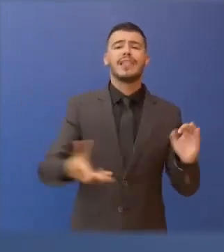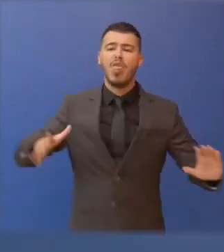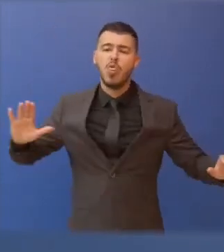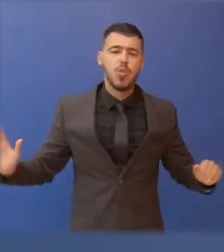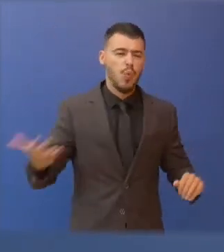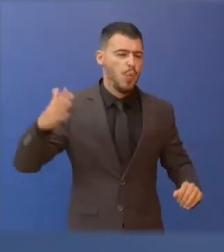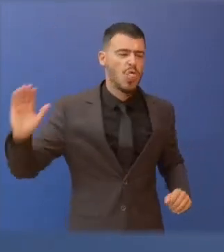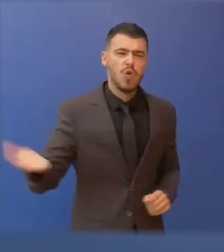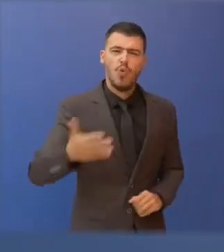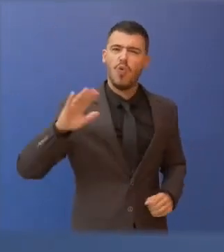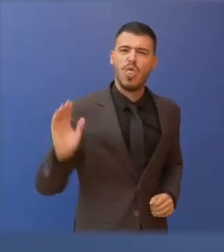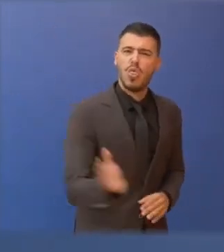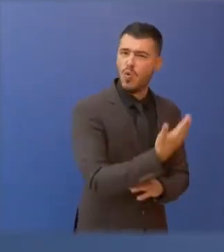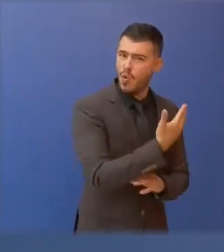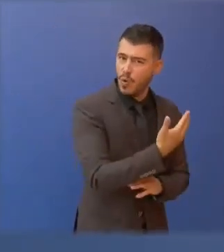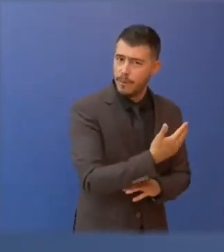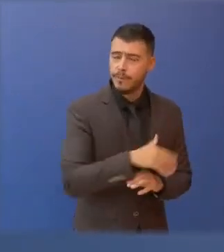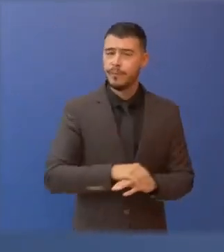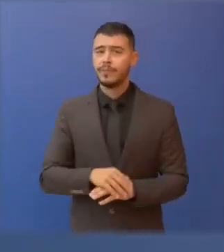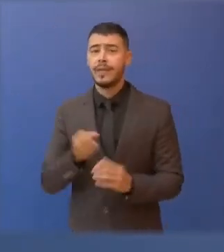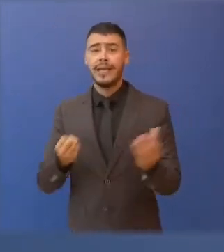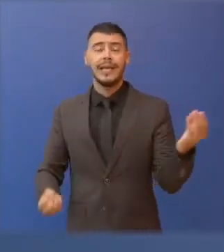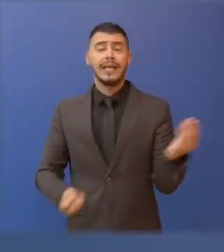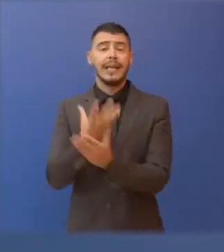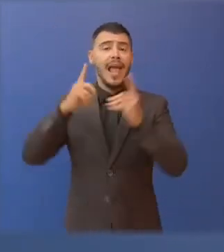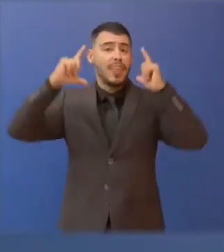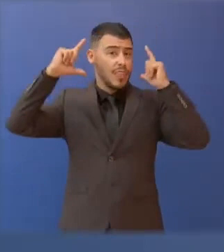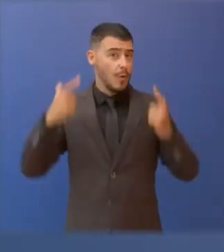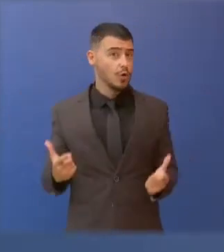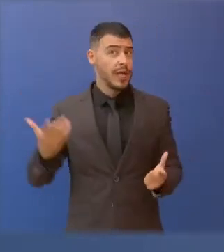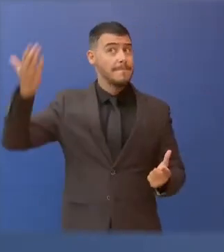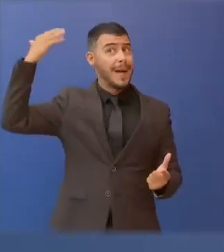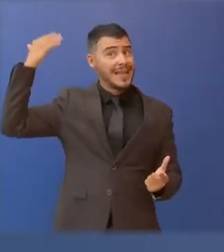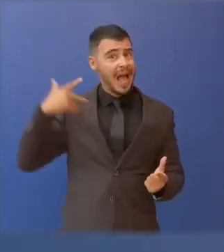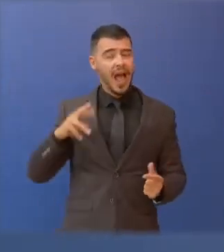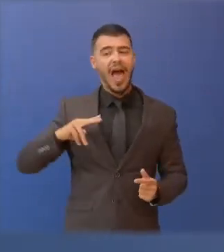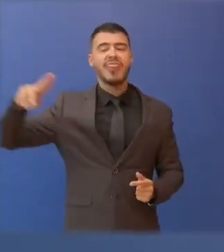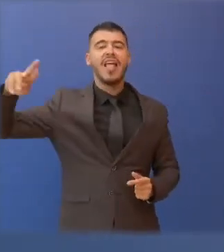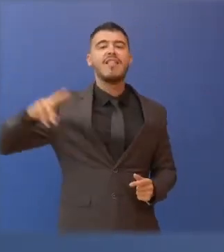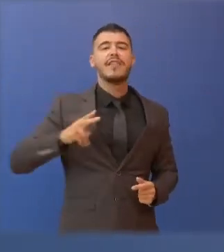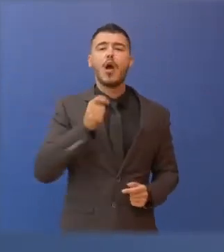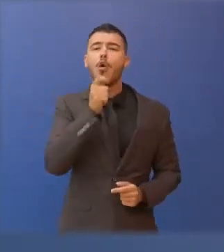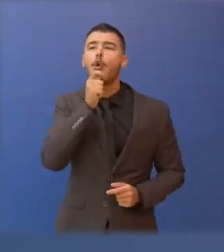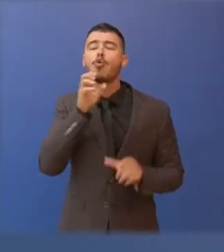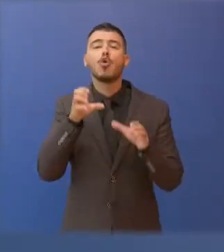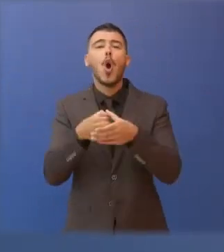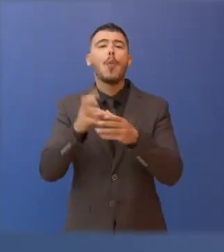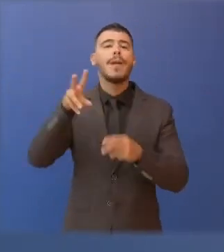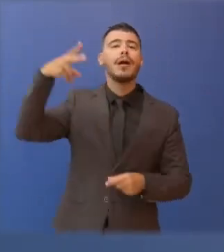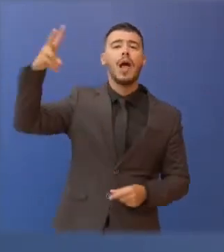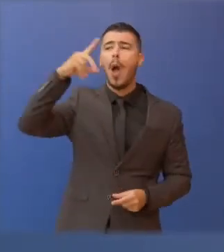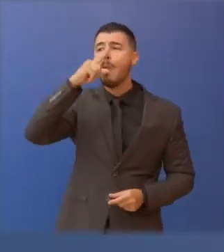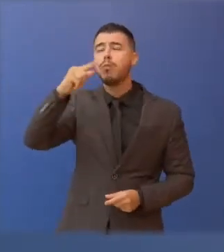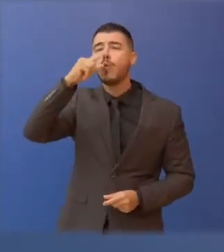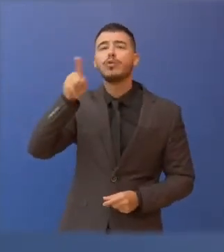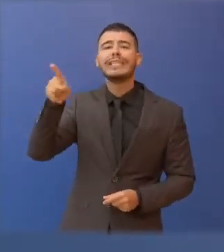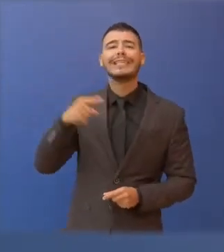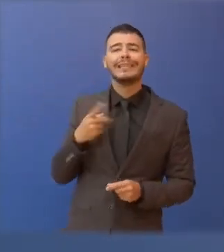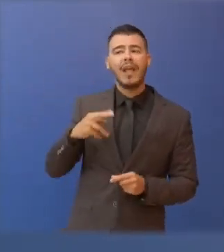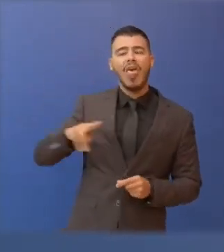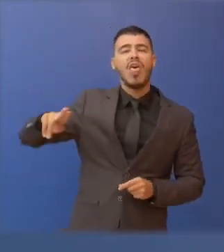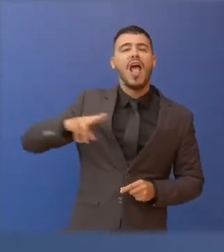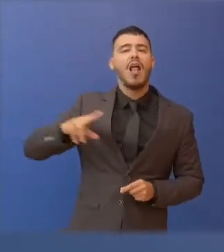Επίσης, η Νέα Δημοκρατία έχει αδελφοποιηθεί στο παρελθόν με το κόμμα του κυρίου Πούτιν. Δεσμεύεστε πως τα όσα αποκαλύπτονται στις ΗΠΑ δεν αφορούν